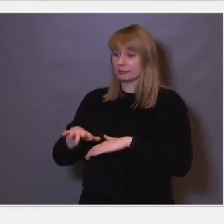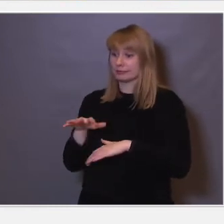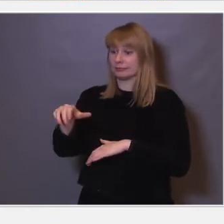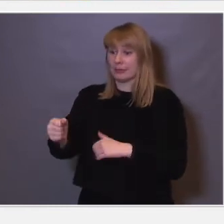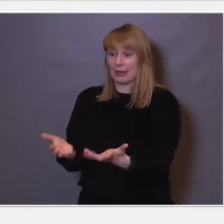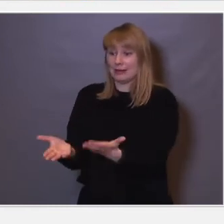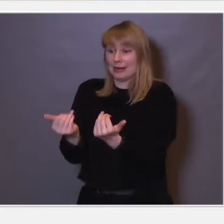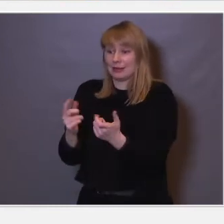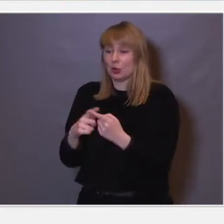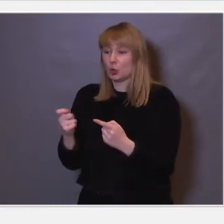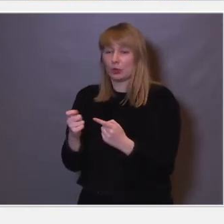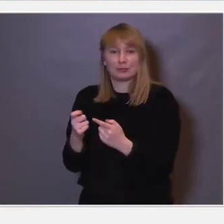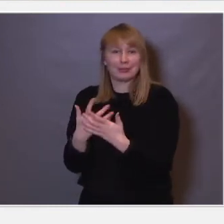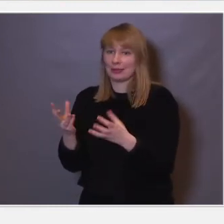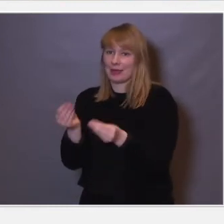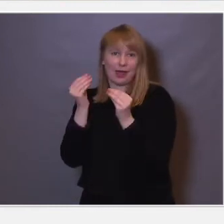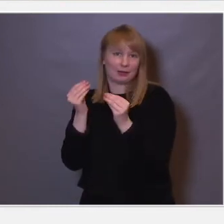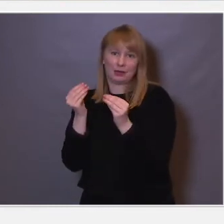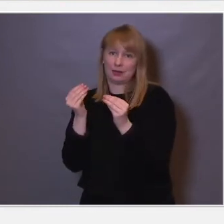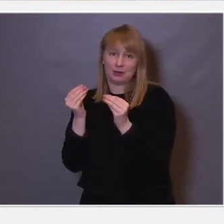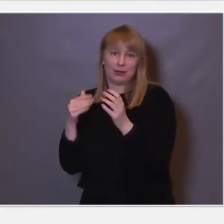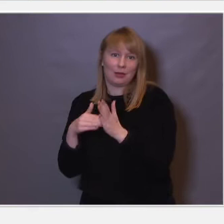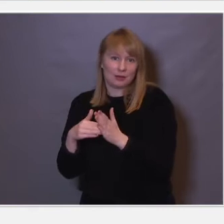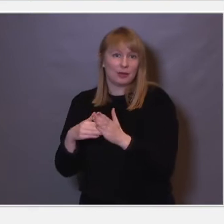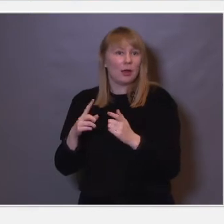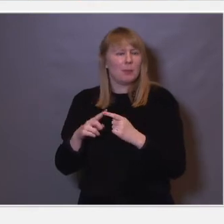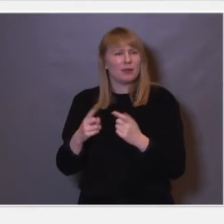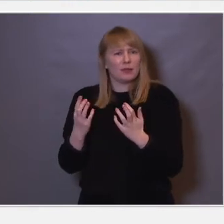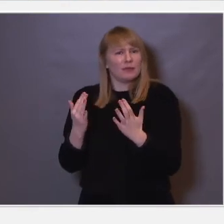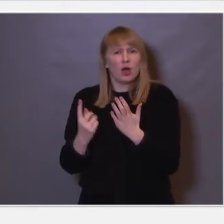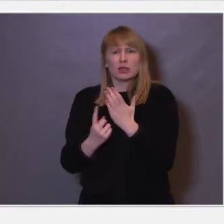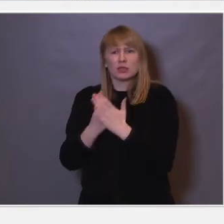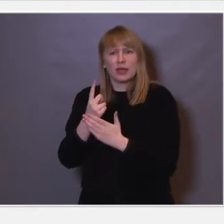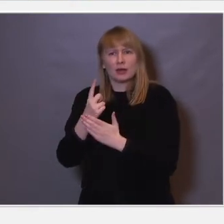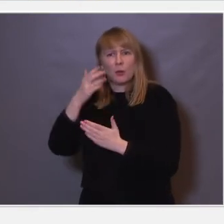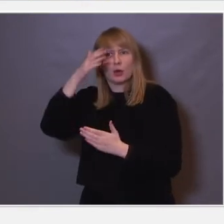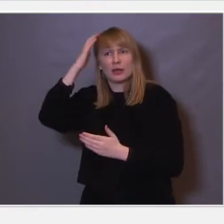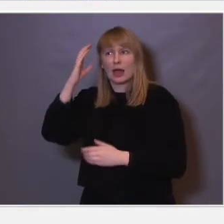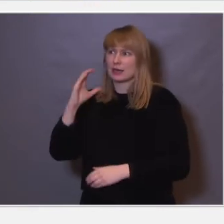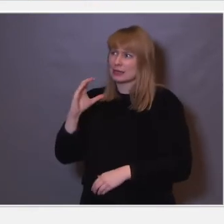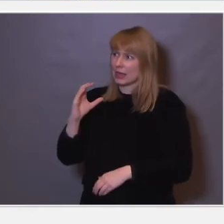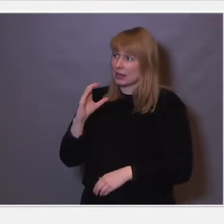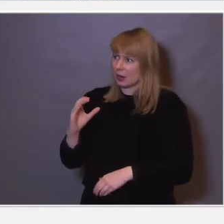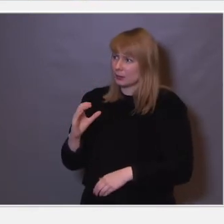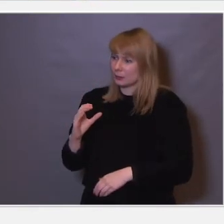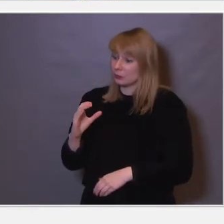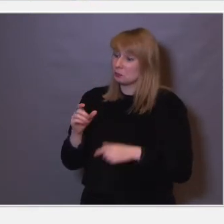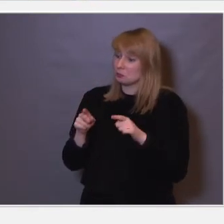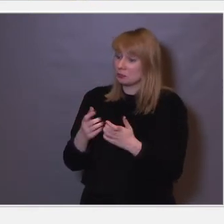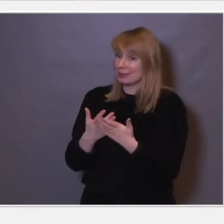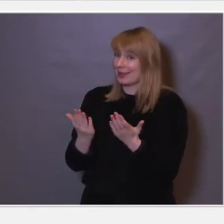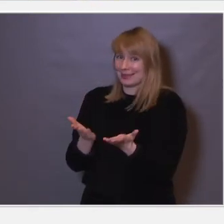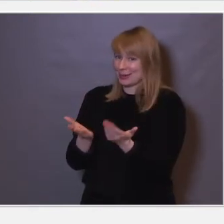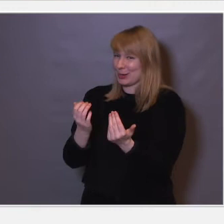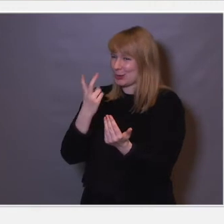veldig bra, mens andre mus ikke lærer den i det hele tatt. Og så har man sett på hva er det da som skjer på hjernecellene. Og det man da ser er at, det er ikke så lett